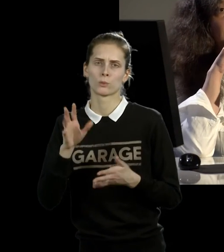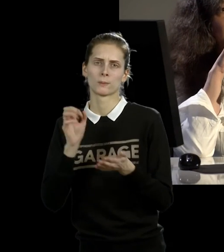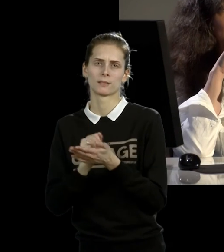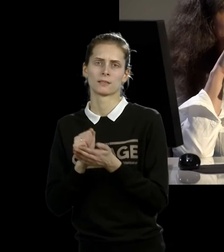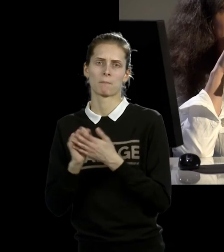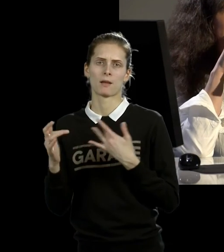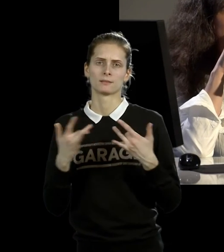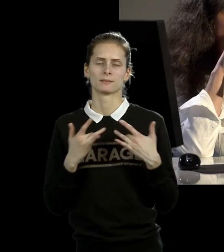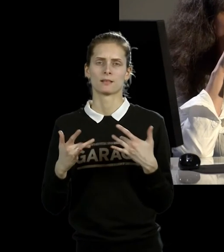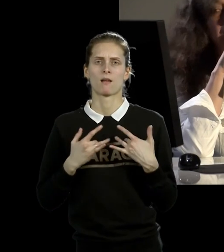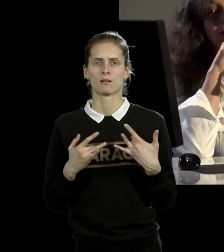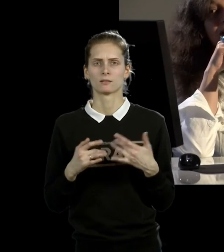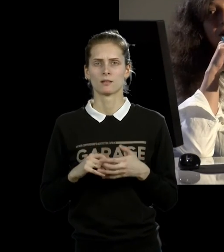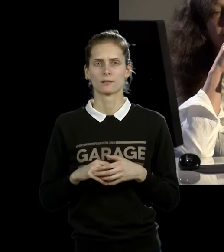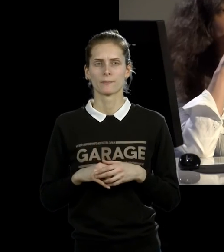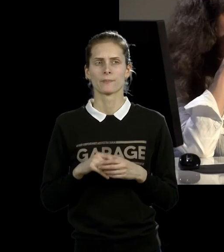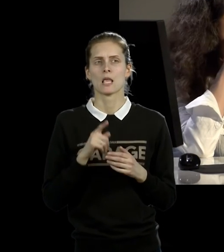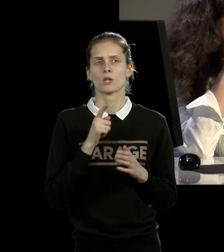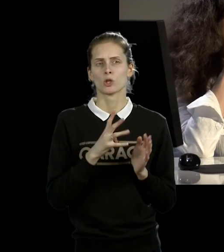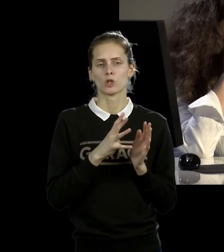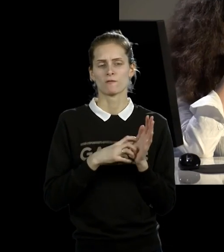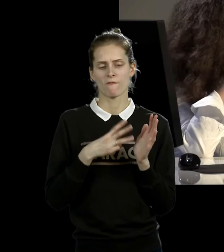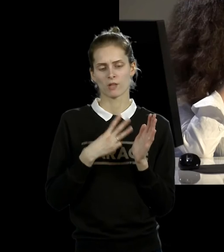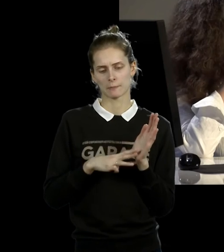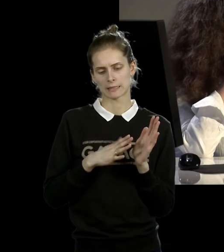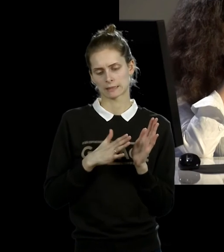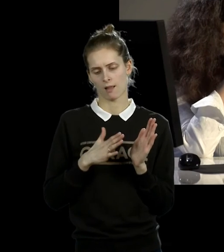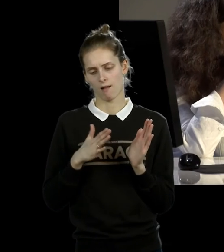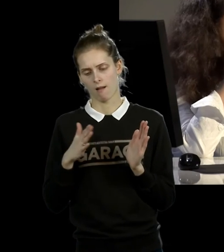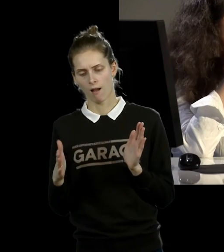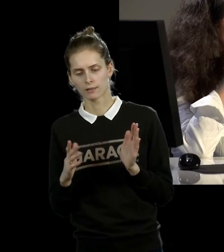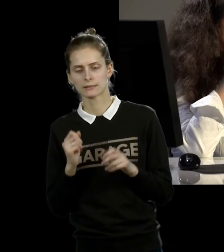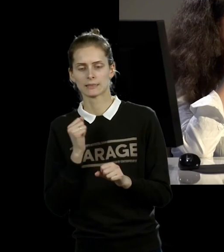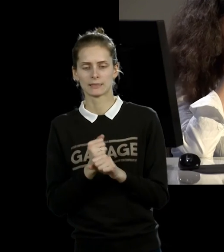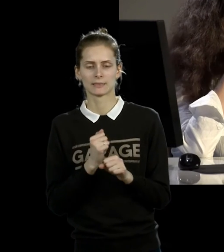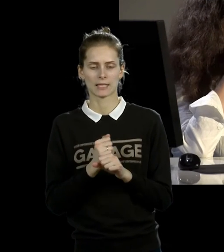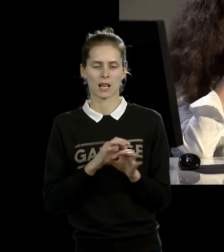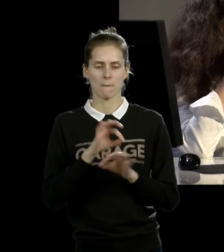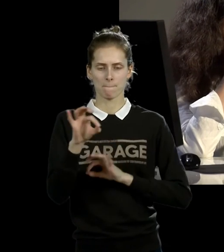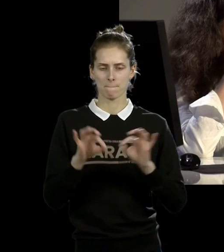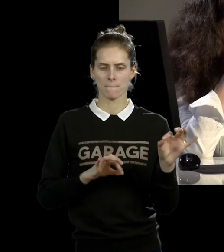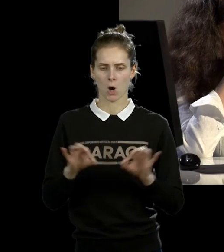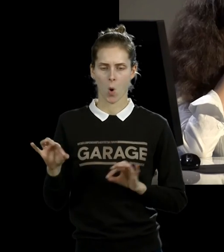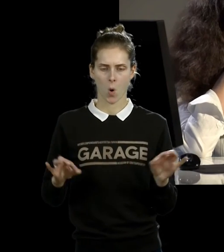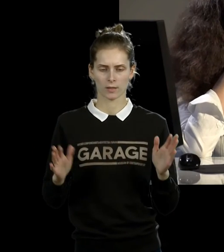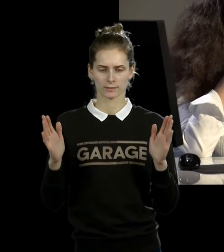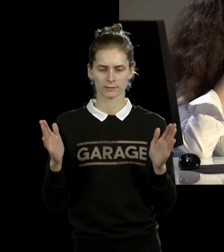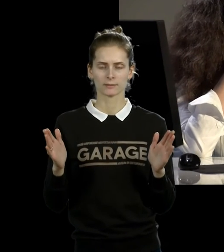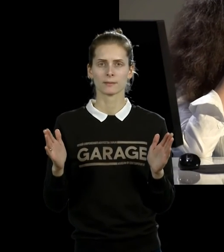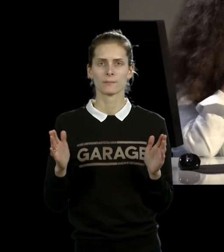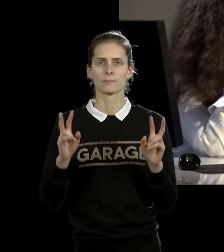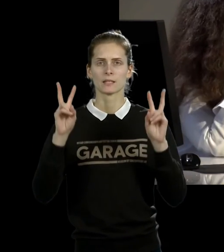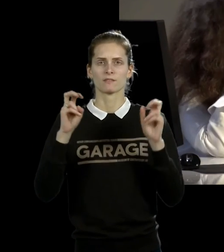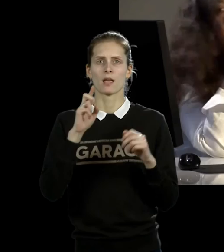С 90-х, с 80-х годов она делает цикл проектов. То есть она делает, на самом деле, один проект, который называется